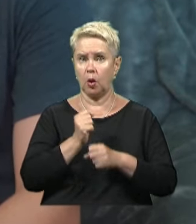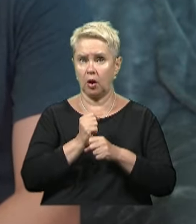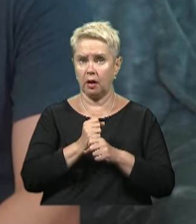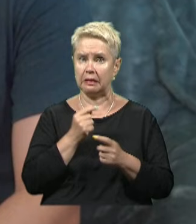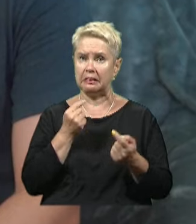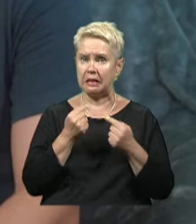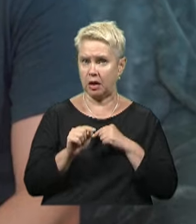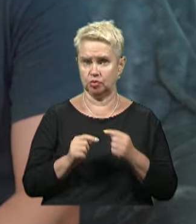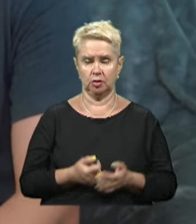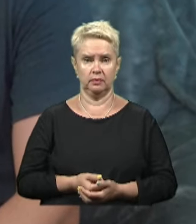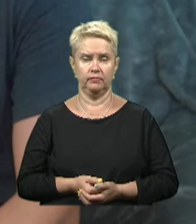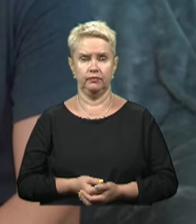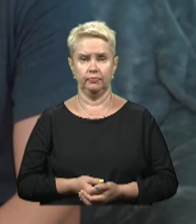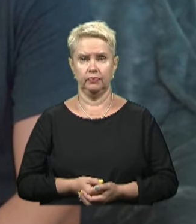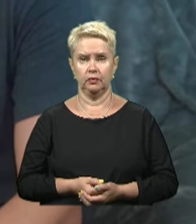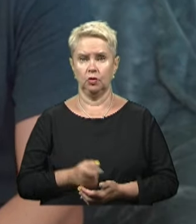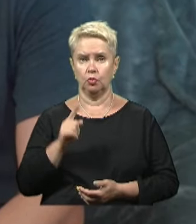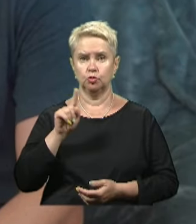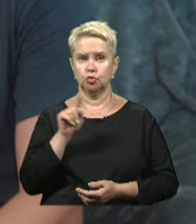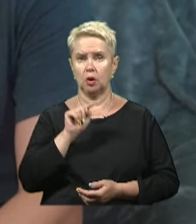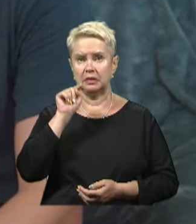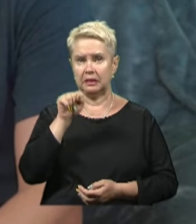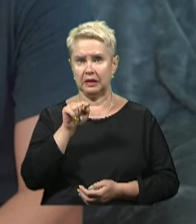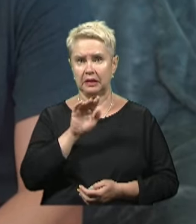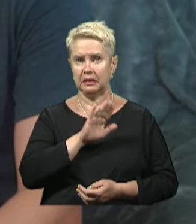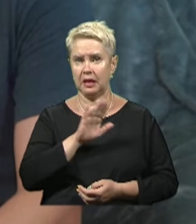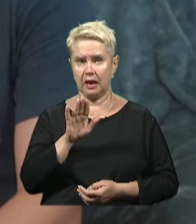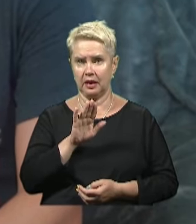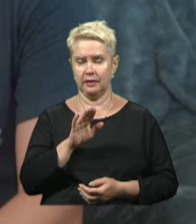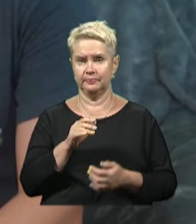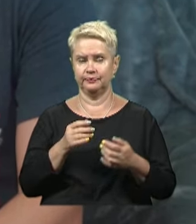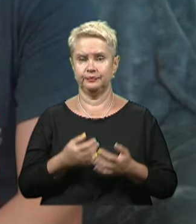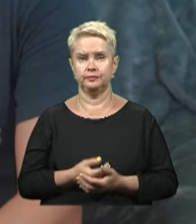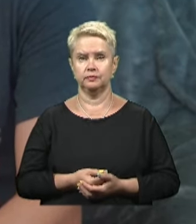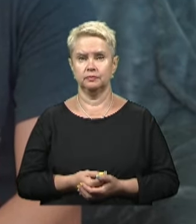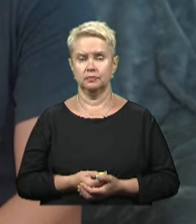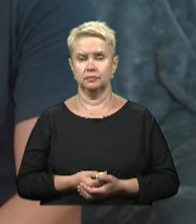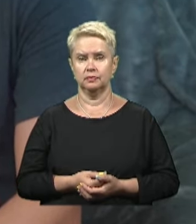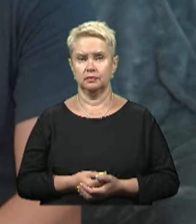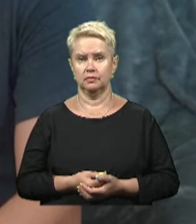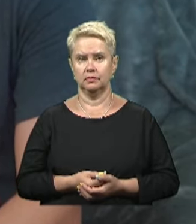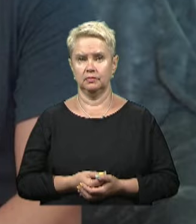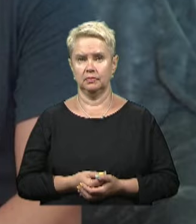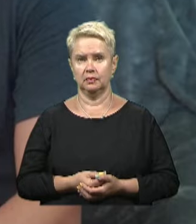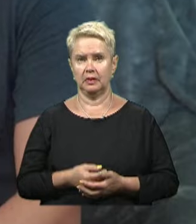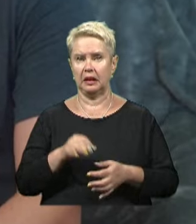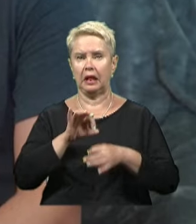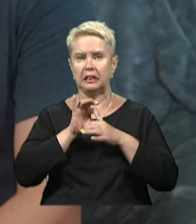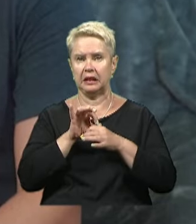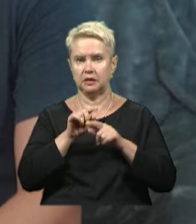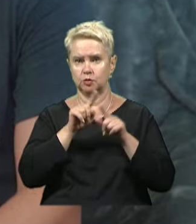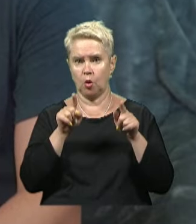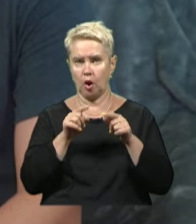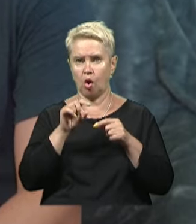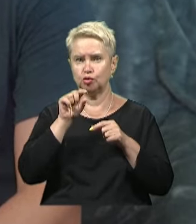інакше трохи. Тому що там не цілісний орган, а